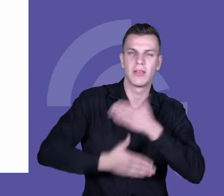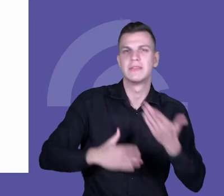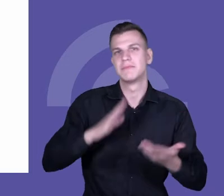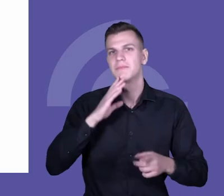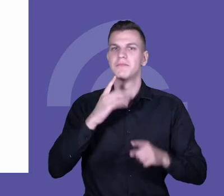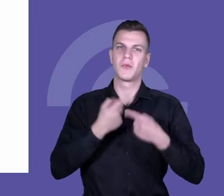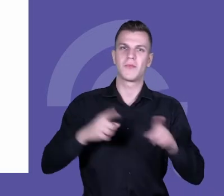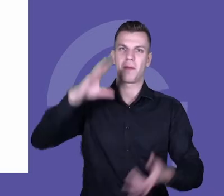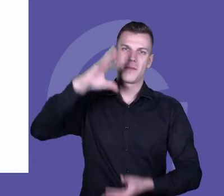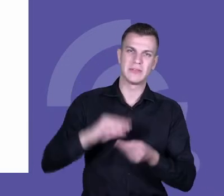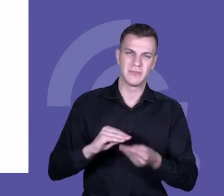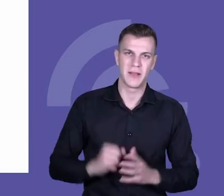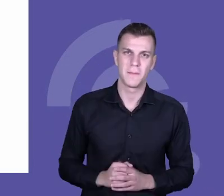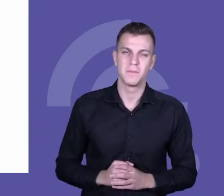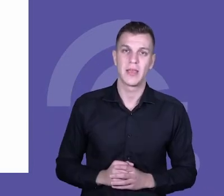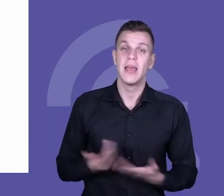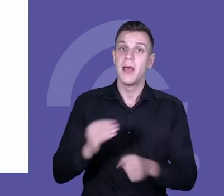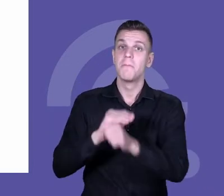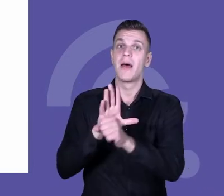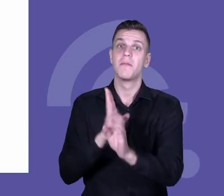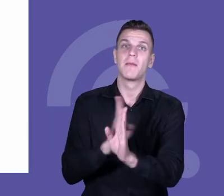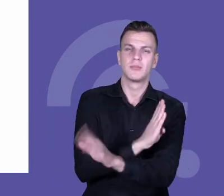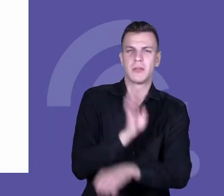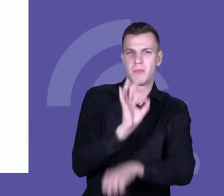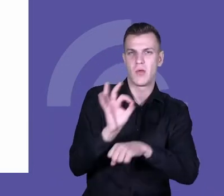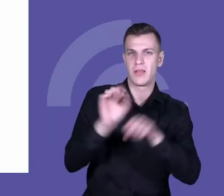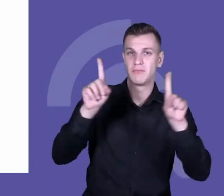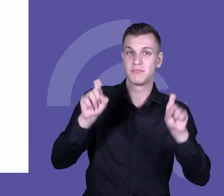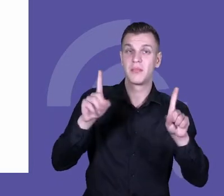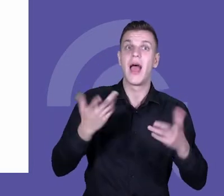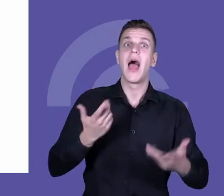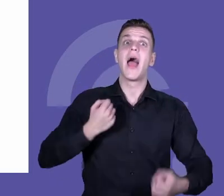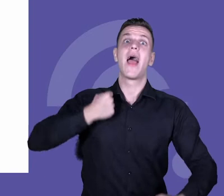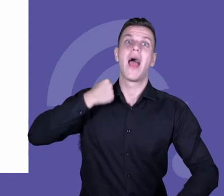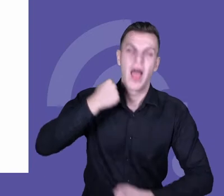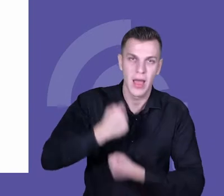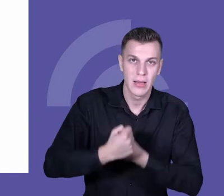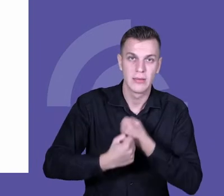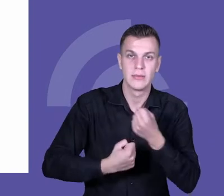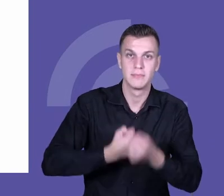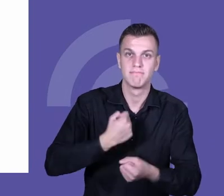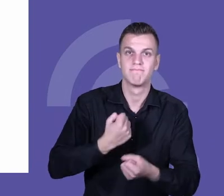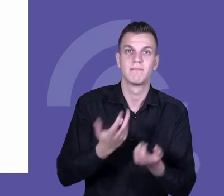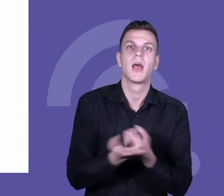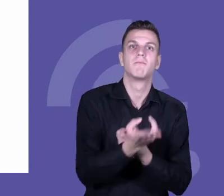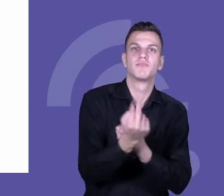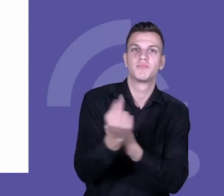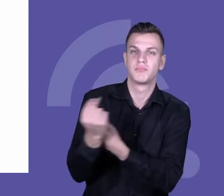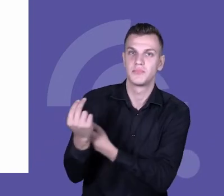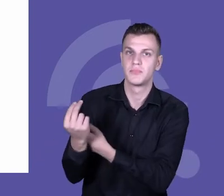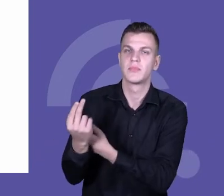projekt zaczął się tuż przed pandemią i zanim rozpędziliśmy się na dobre, skończyliśmy rekrutację, to zaczęła się pandemia,